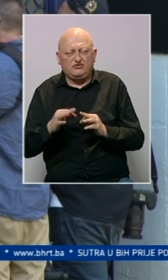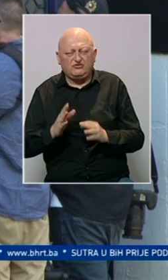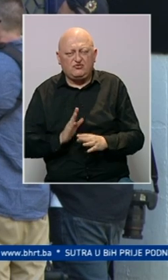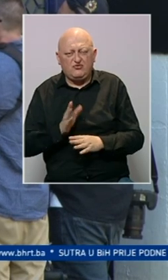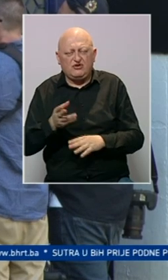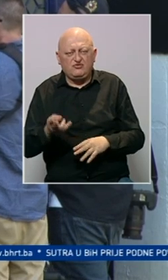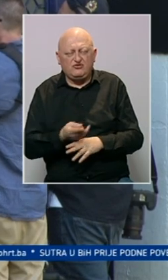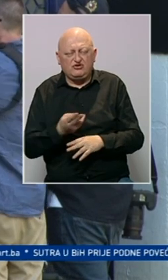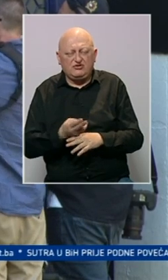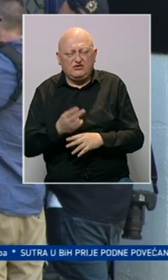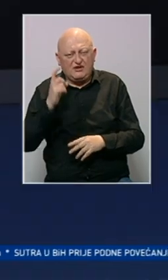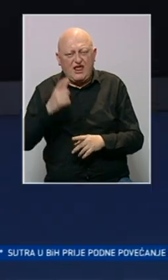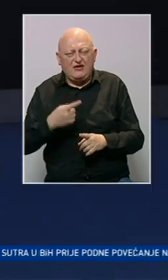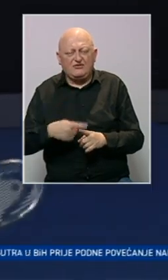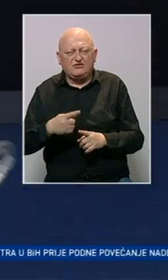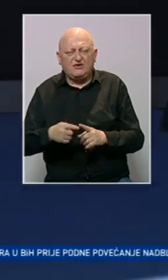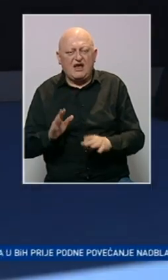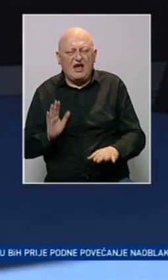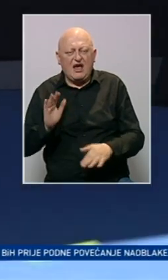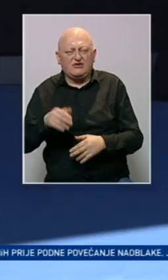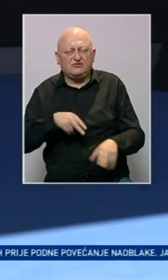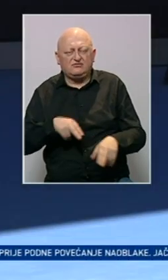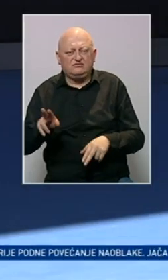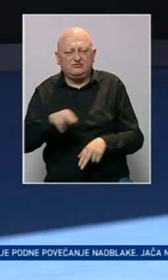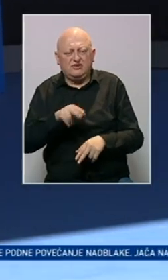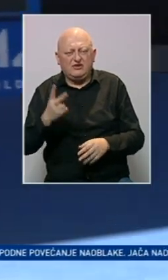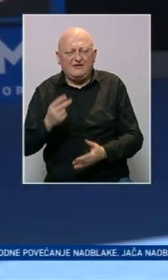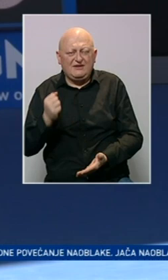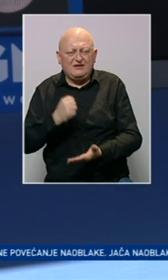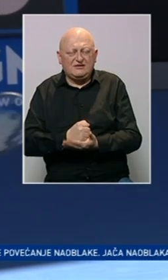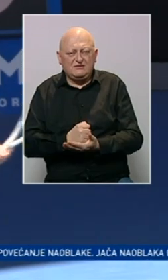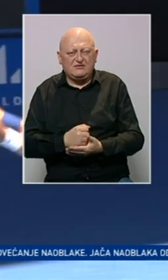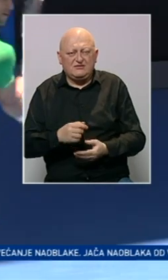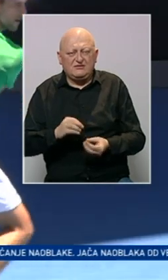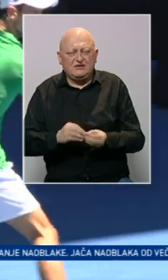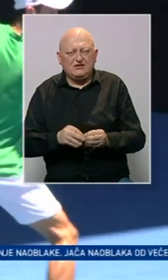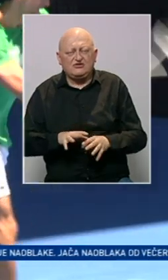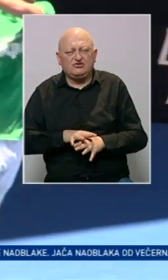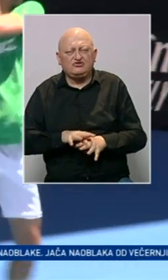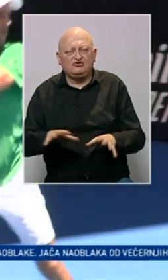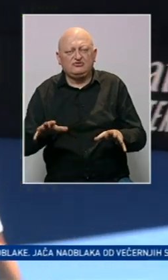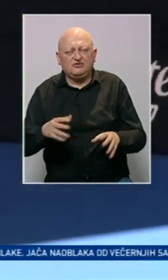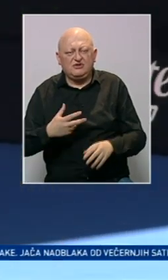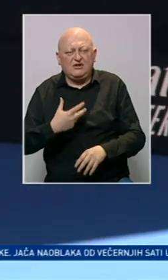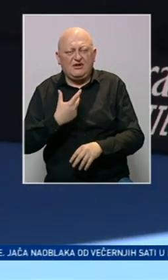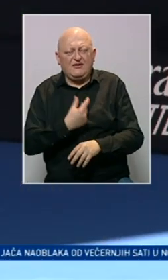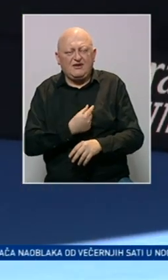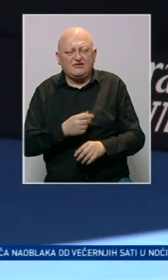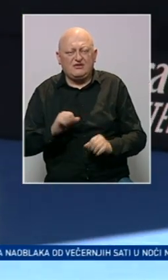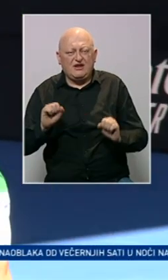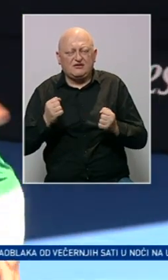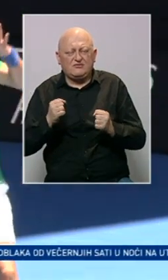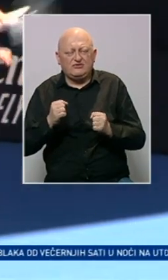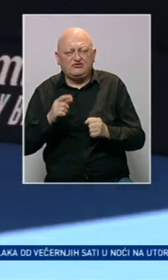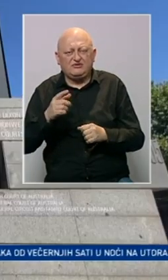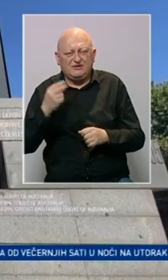ulazku u zemlju. Glavni razlog australijskog ministra za ukidanjem vize Djokoviću bio je rizik od širenja antivakserskog raspoloženja, jer